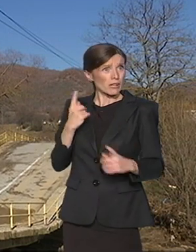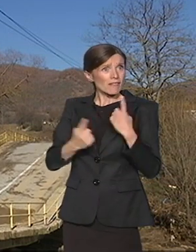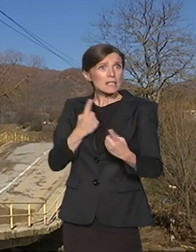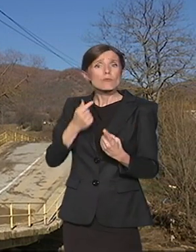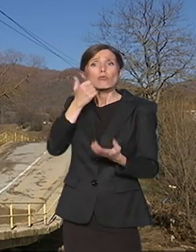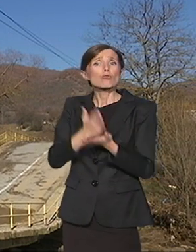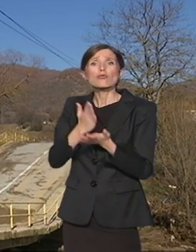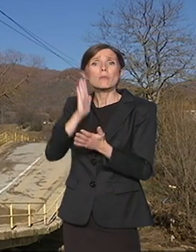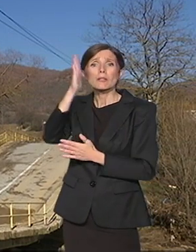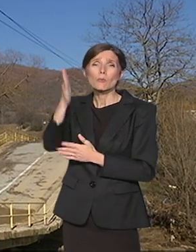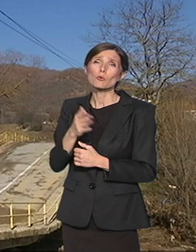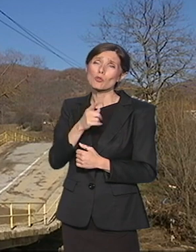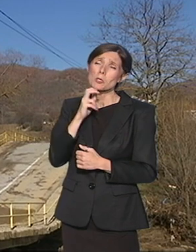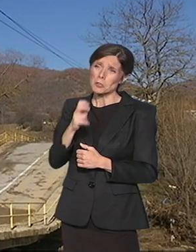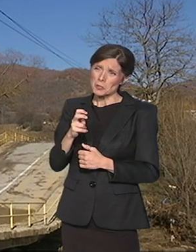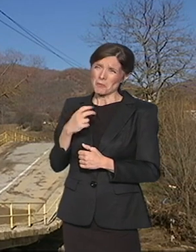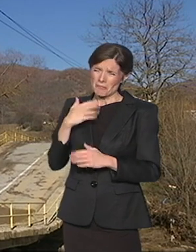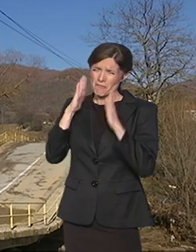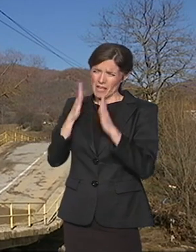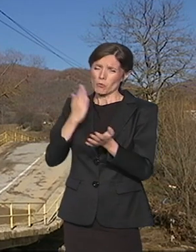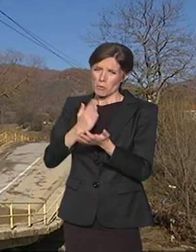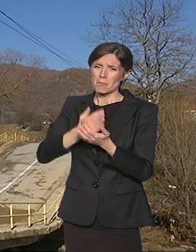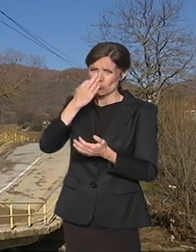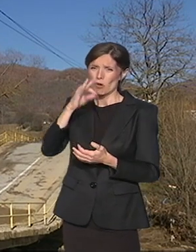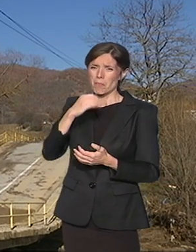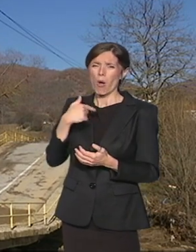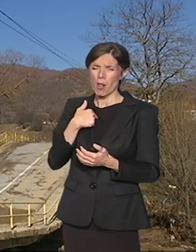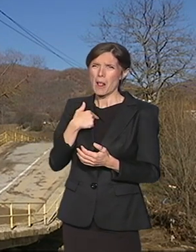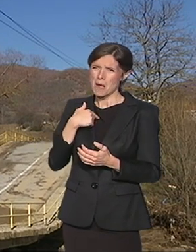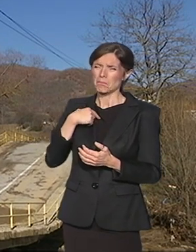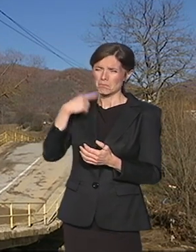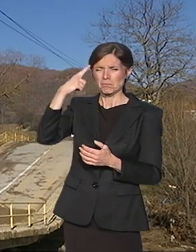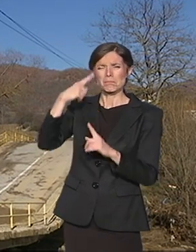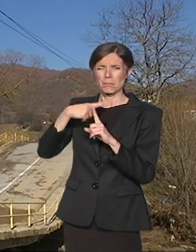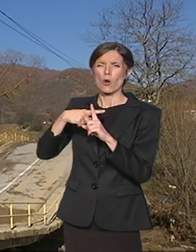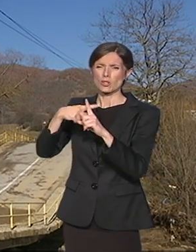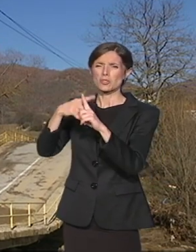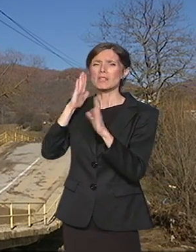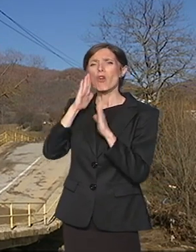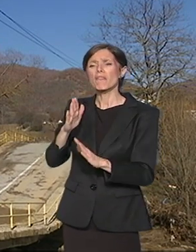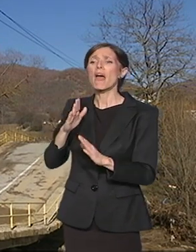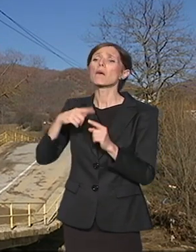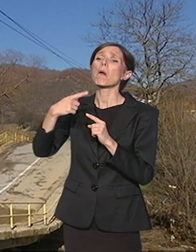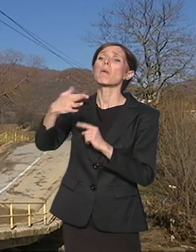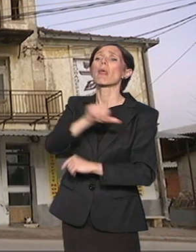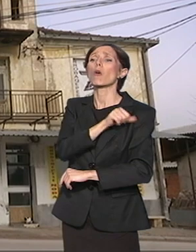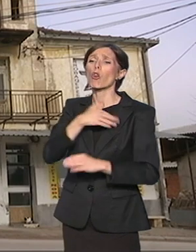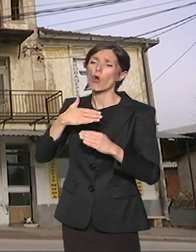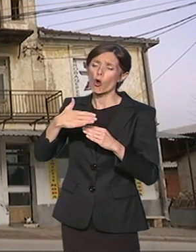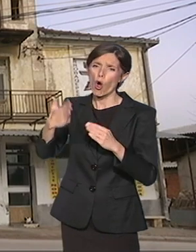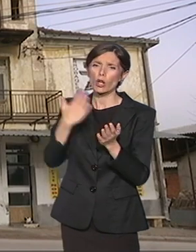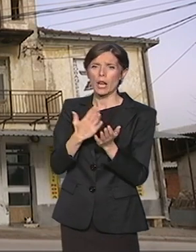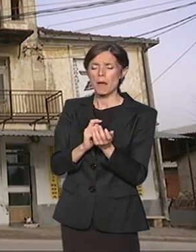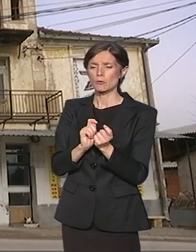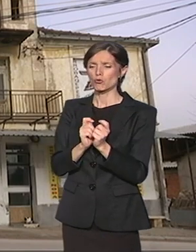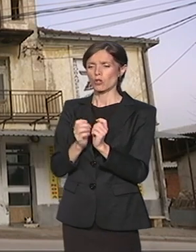Očekujemo da će biti bolji. Ja sam po tom pitanju optimista i verujem da će se u par narednih godina situacija malo stabilizovati, da će